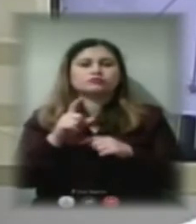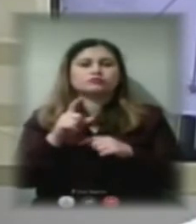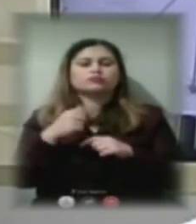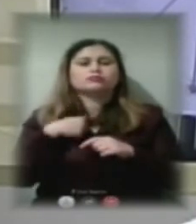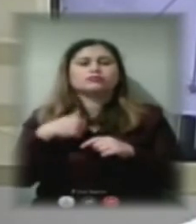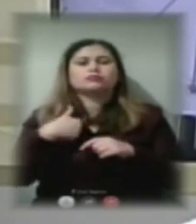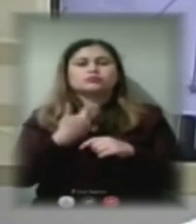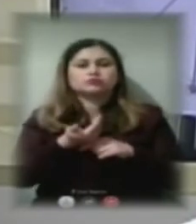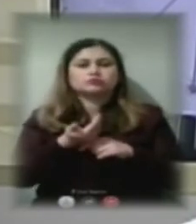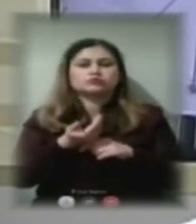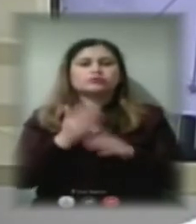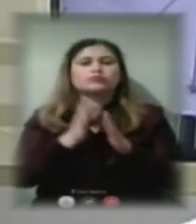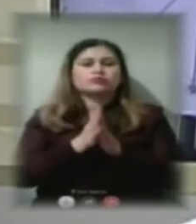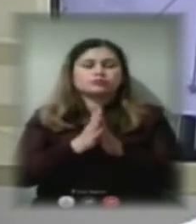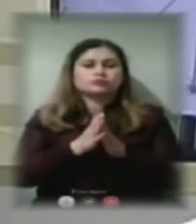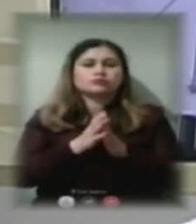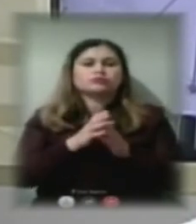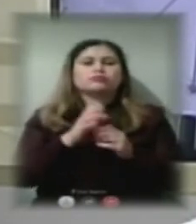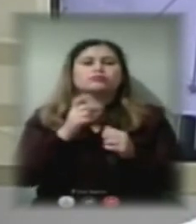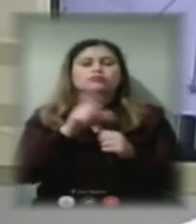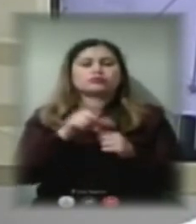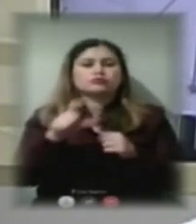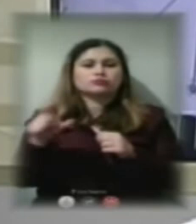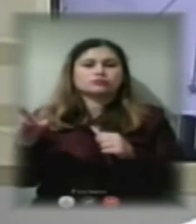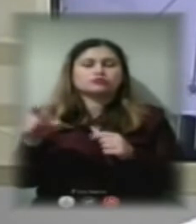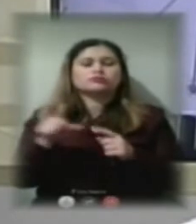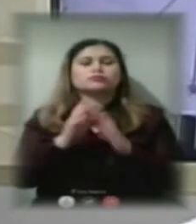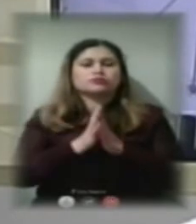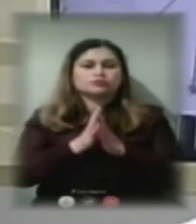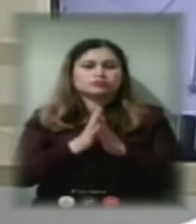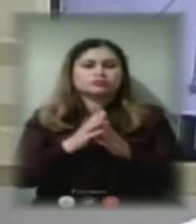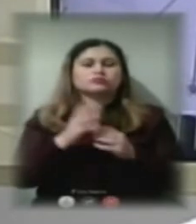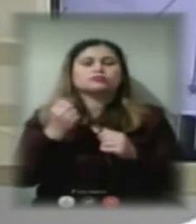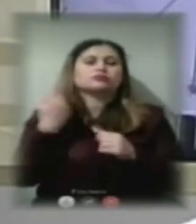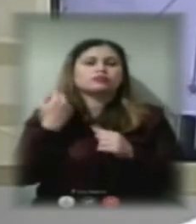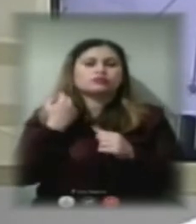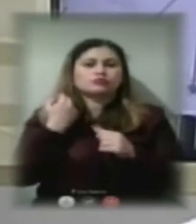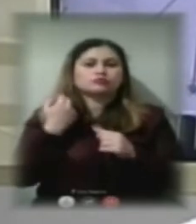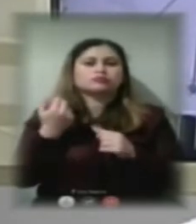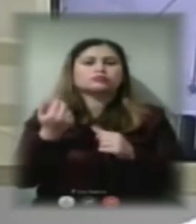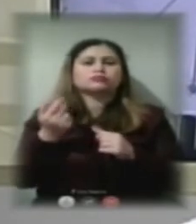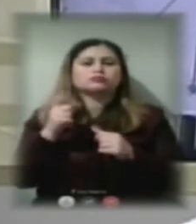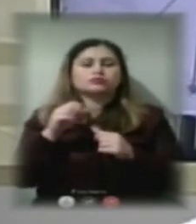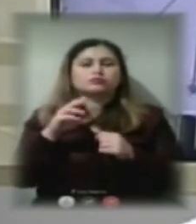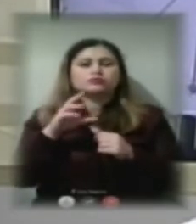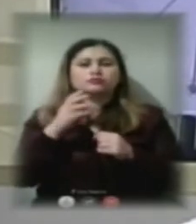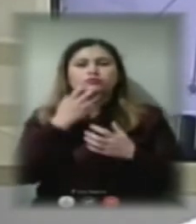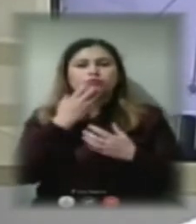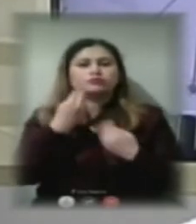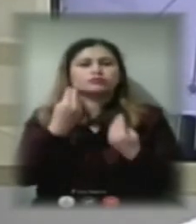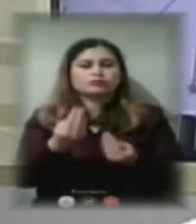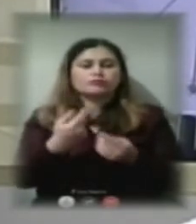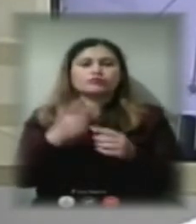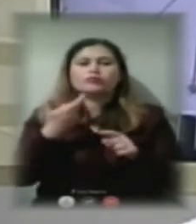ж таки попросити звернутися до городян, все ж таки розрахуватися за поставлене тепло, тому що дуже-дуже